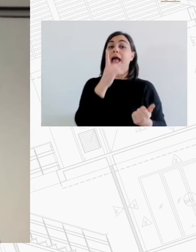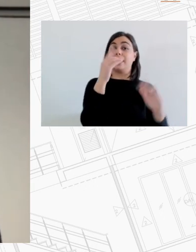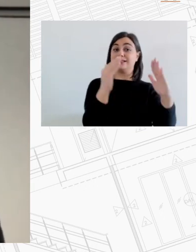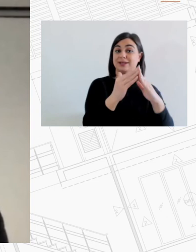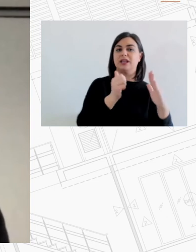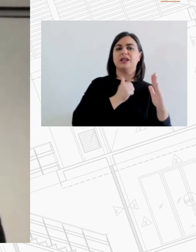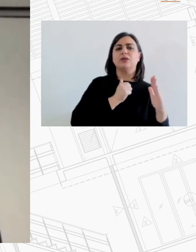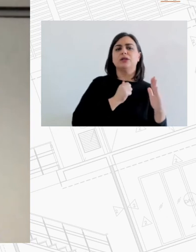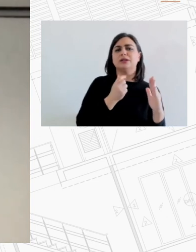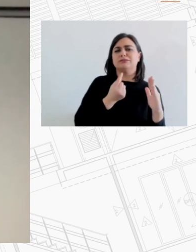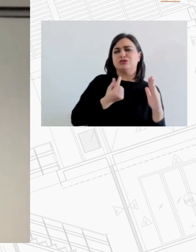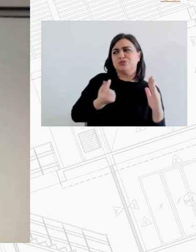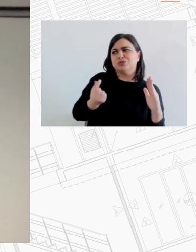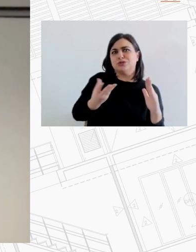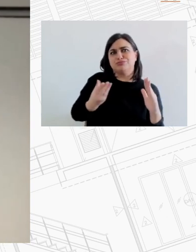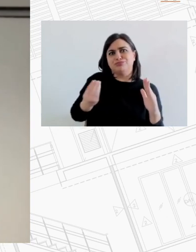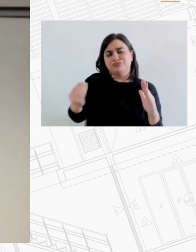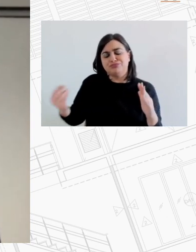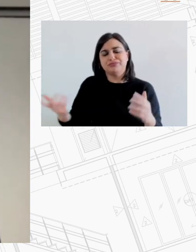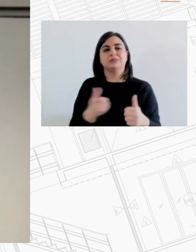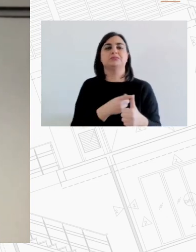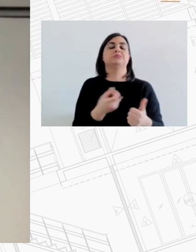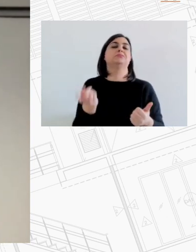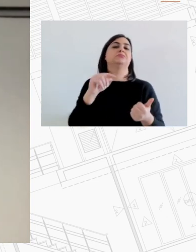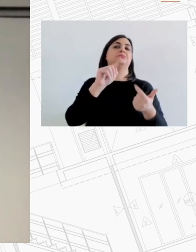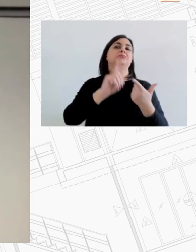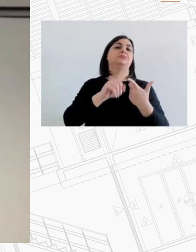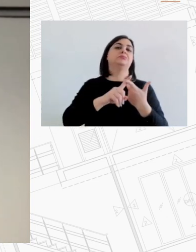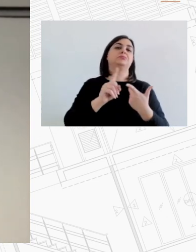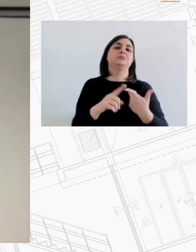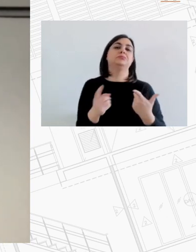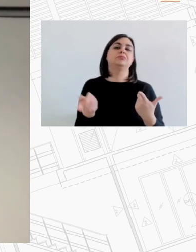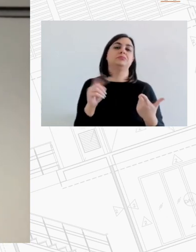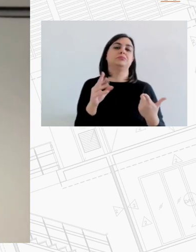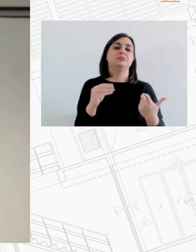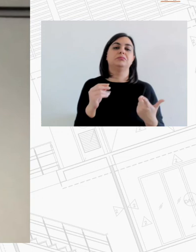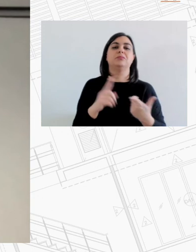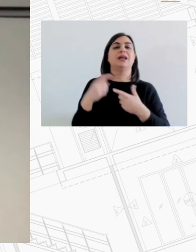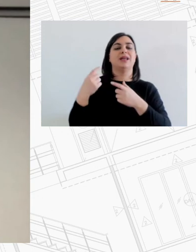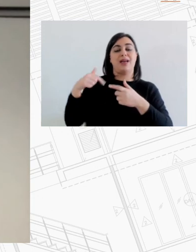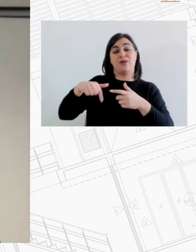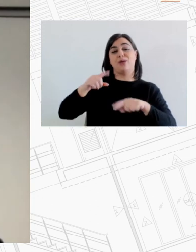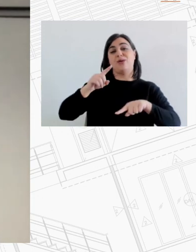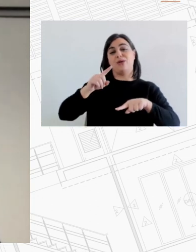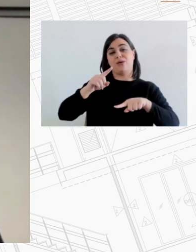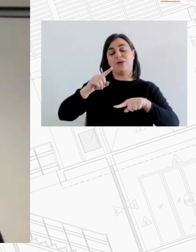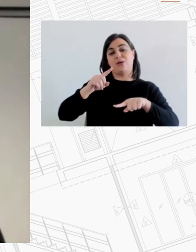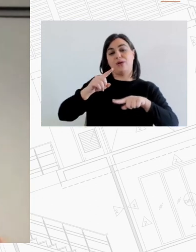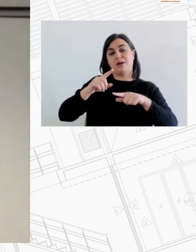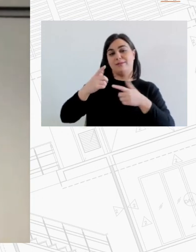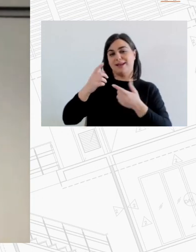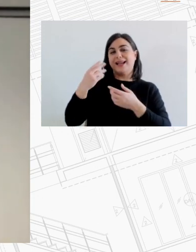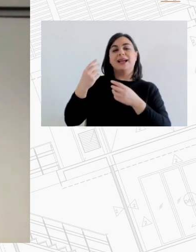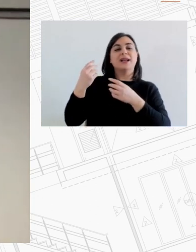και τι επιπτώσεις έχει ξέρω εγώ η κληρονομιά όταν βρίσκονται